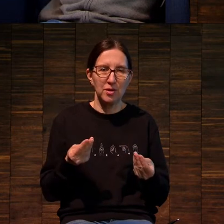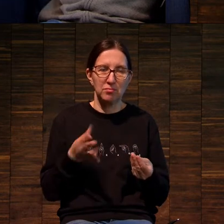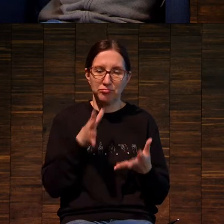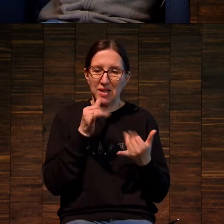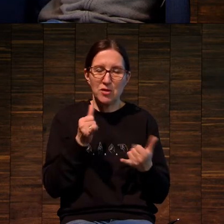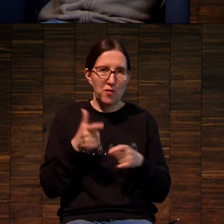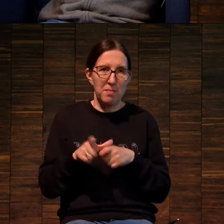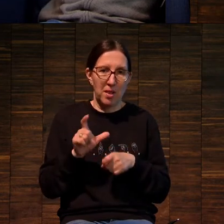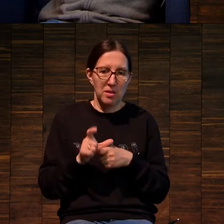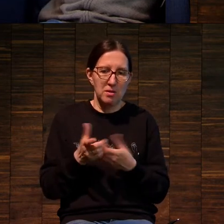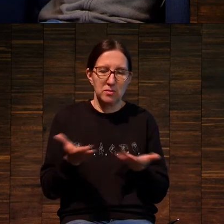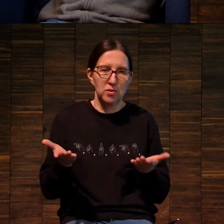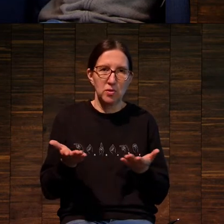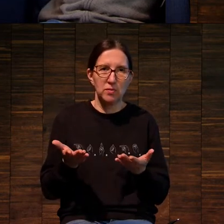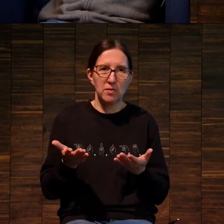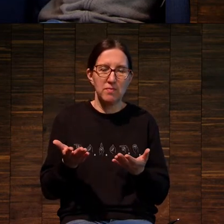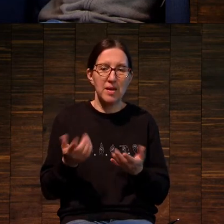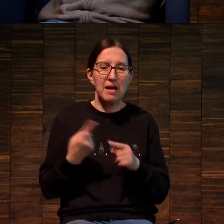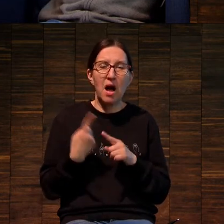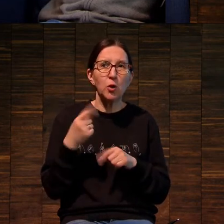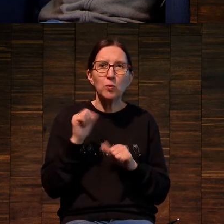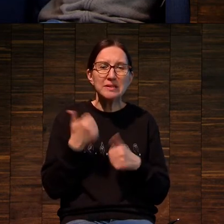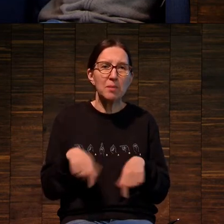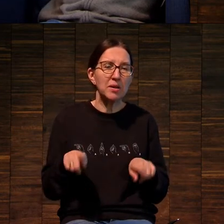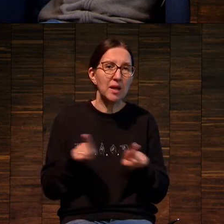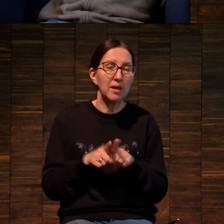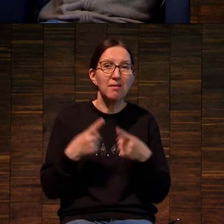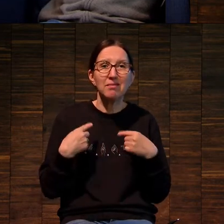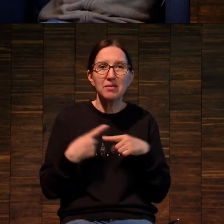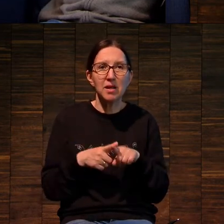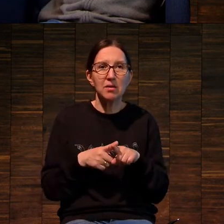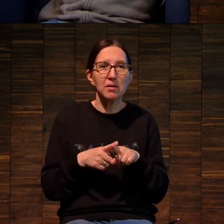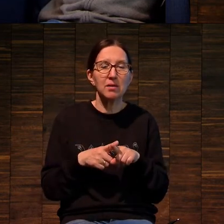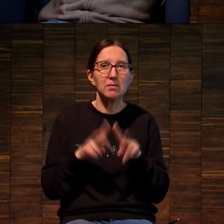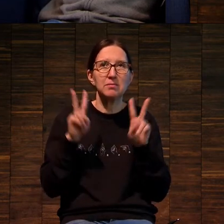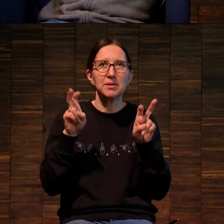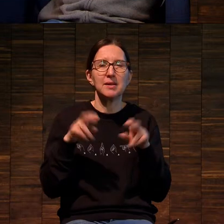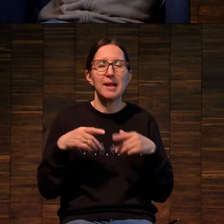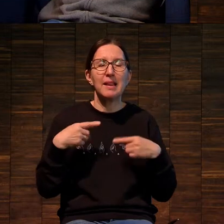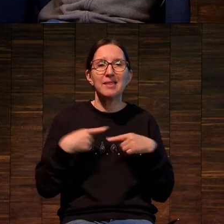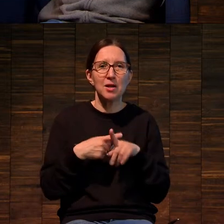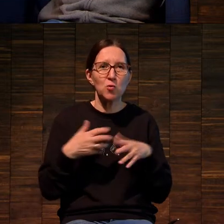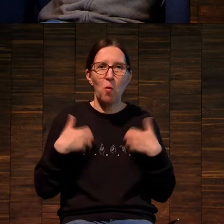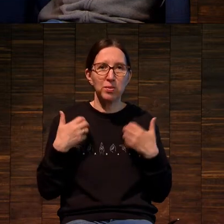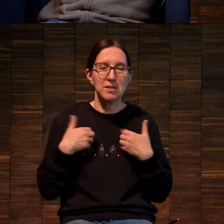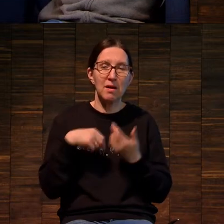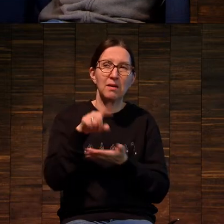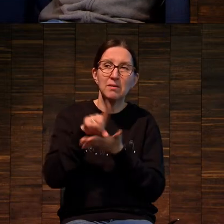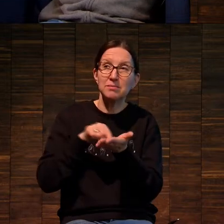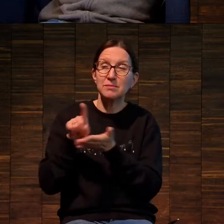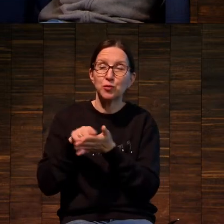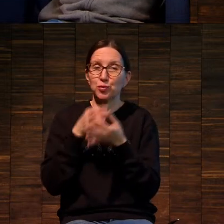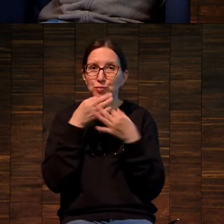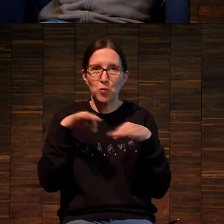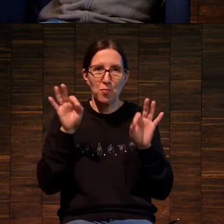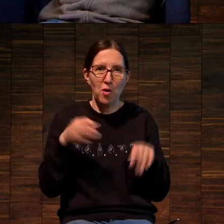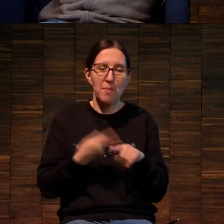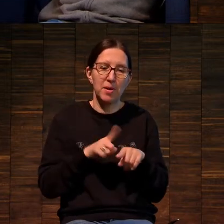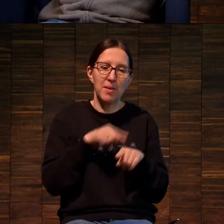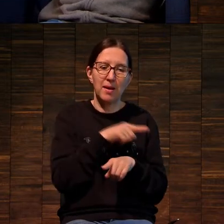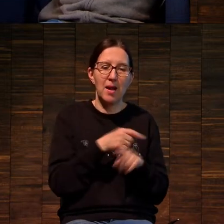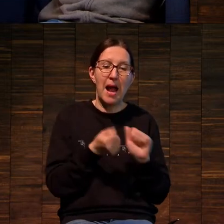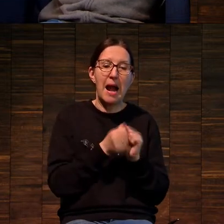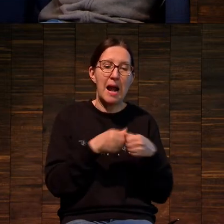современной шелкографии я имею в виду, одной из самых таких техник обезьян, которая может скопировать кого угодно. Литография не может скопировать